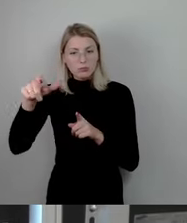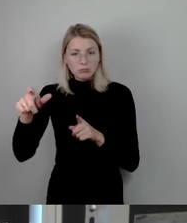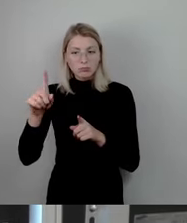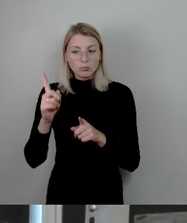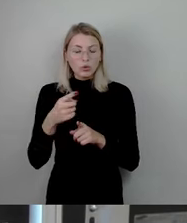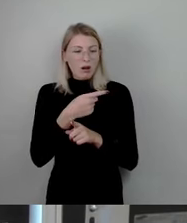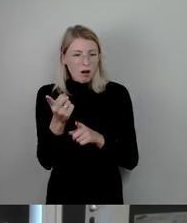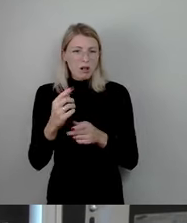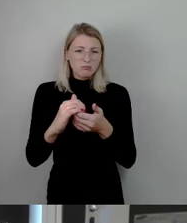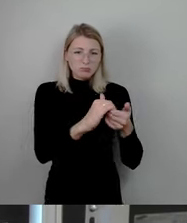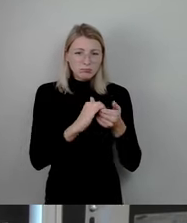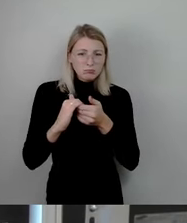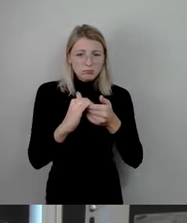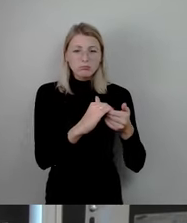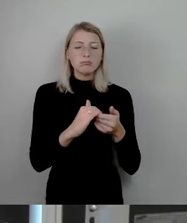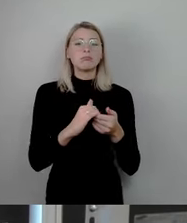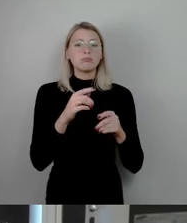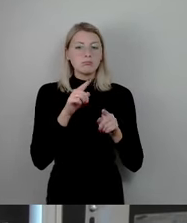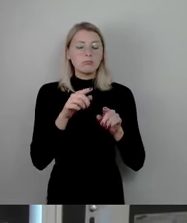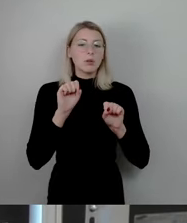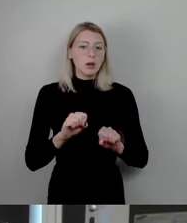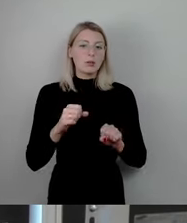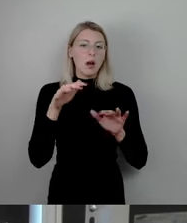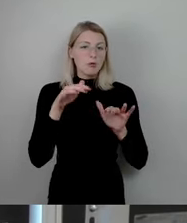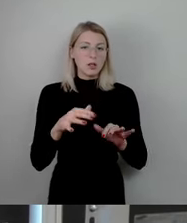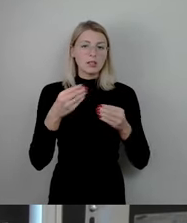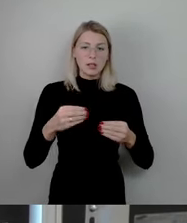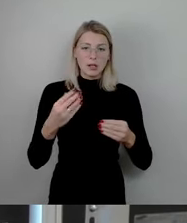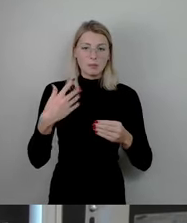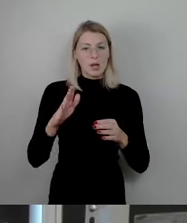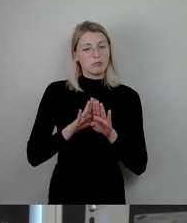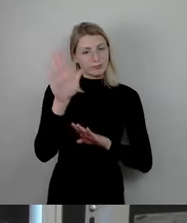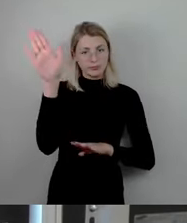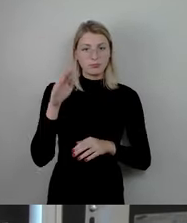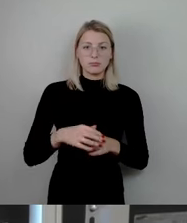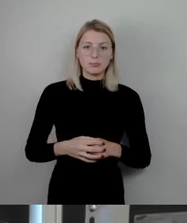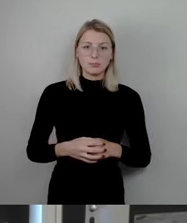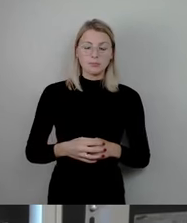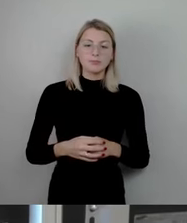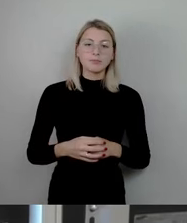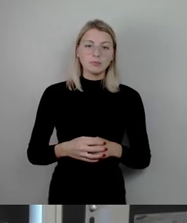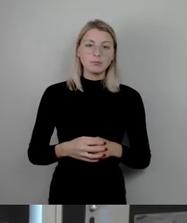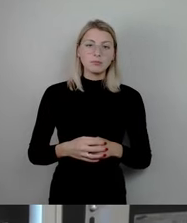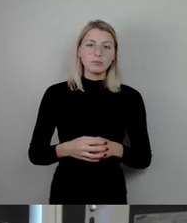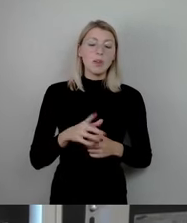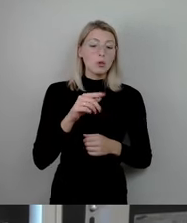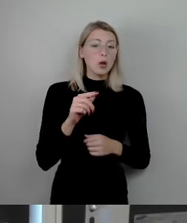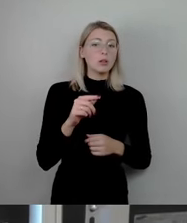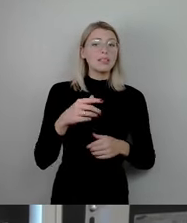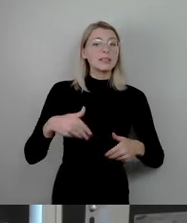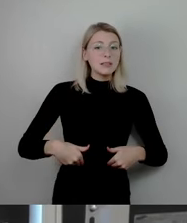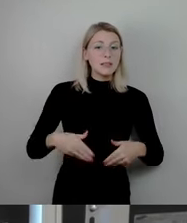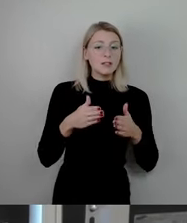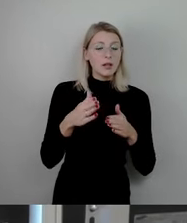Strang ziehen, sodass wir die Aufenthaltsqualität steigern können. So entstehen eben doch kurze Dienstwege, die persönlich